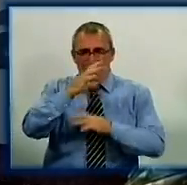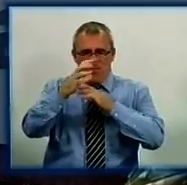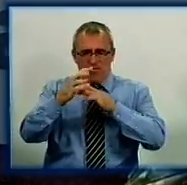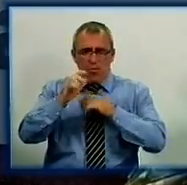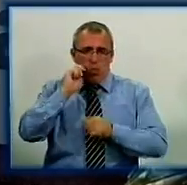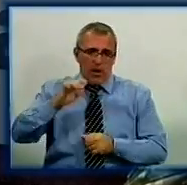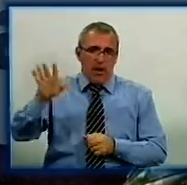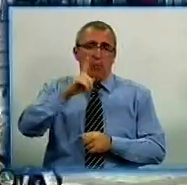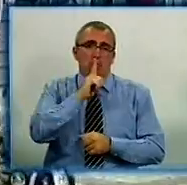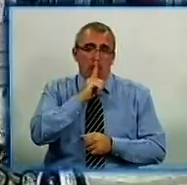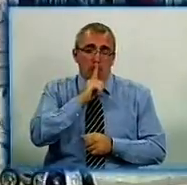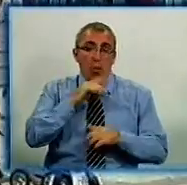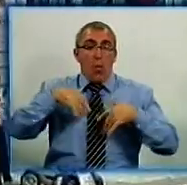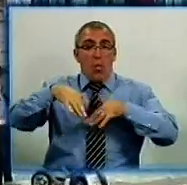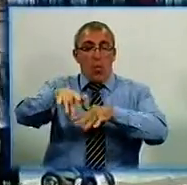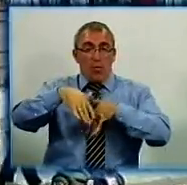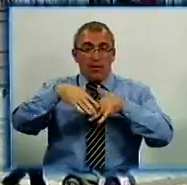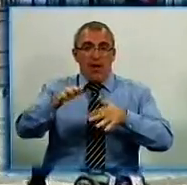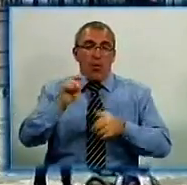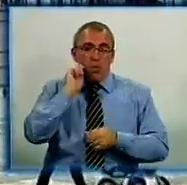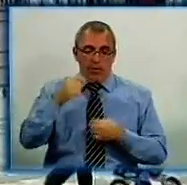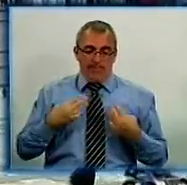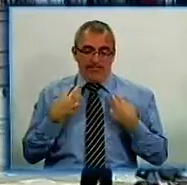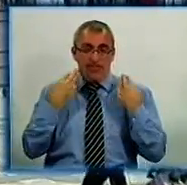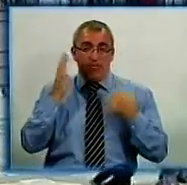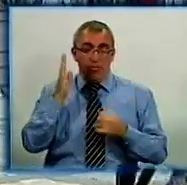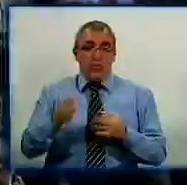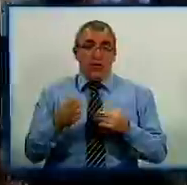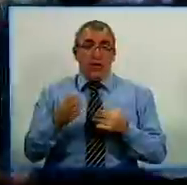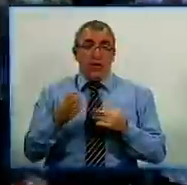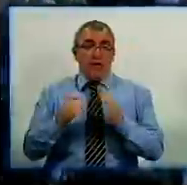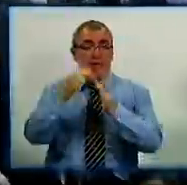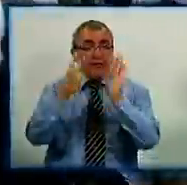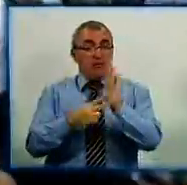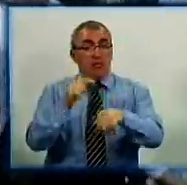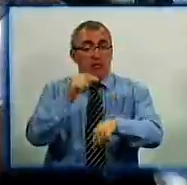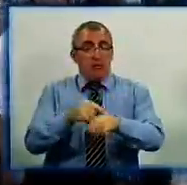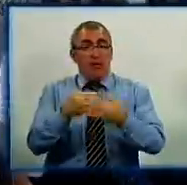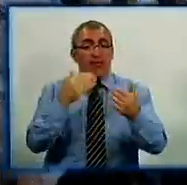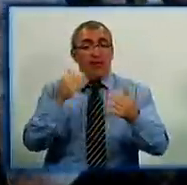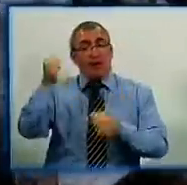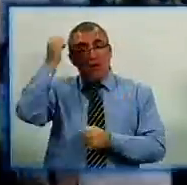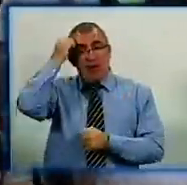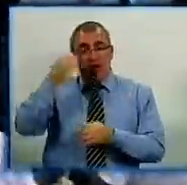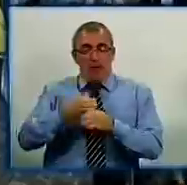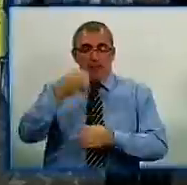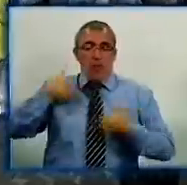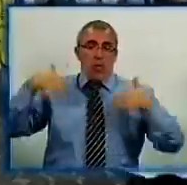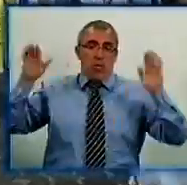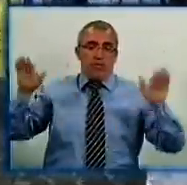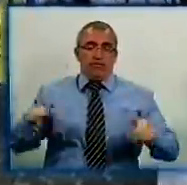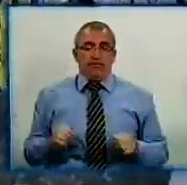Традиційна хода у вишиванках запланована на 24 серпня. Розпочнеться вона о 17-й годині від пам'ятника англоохоронцю.